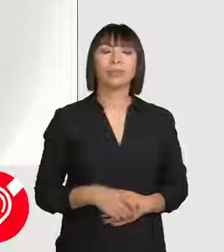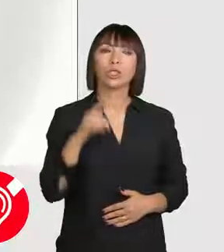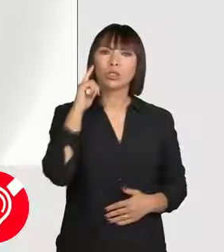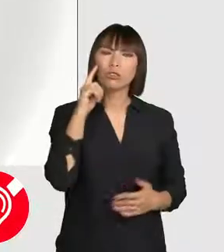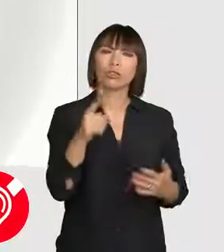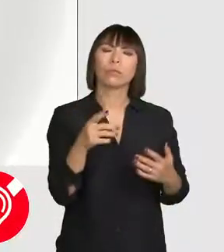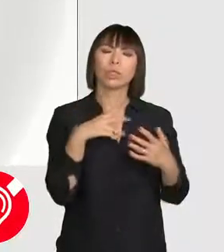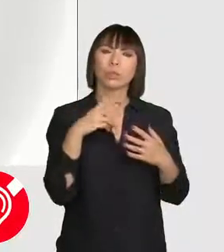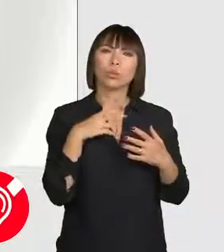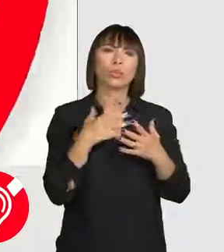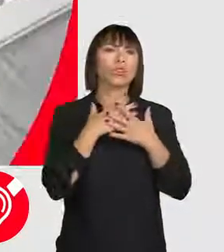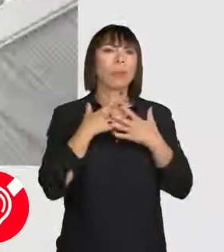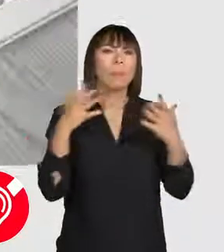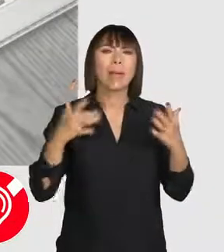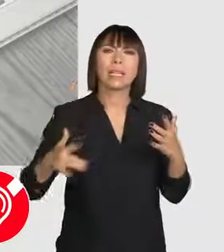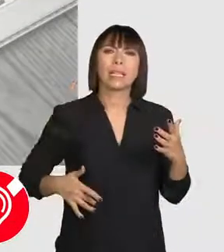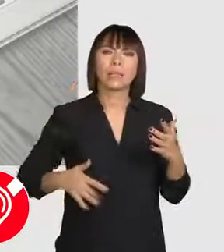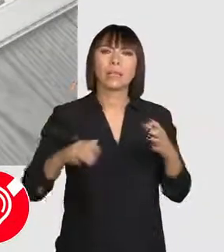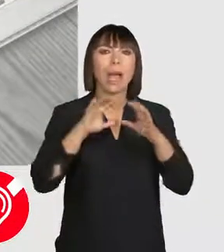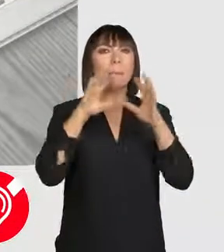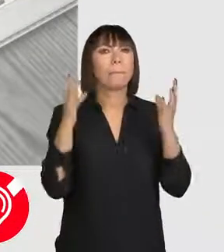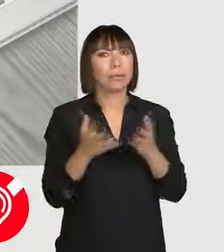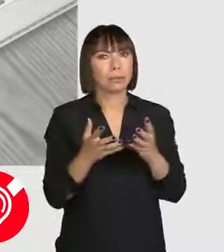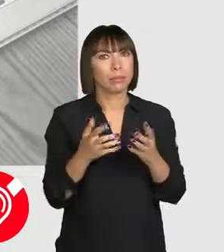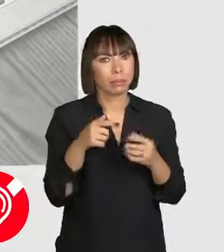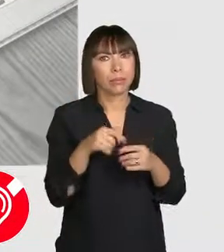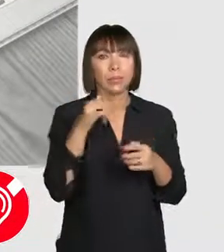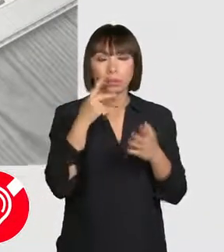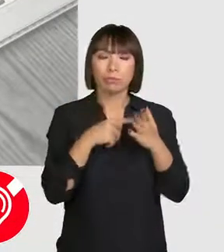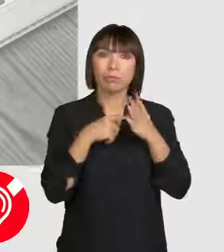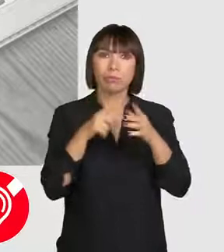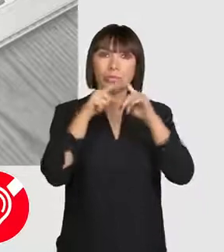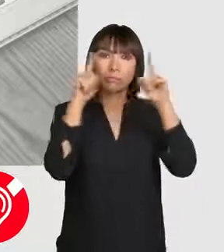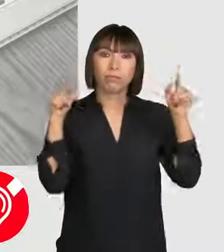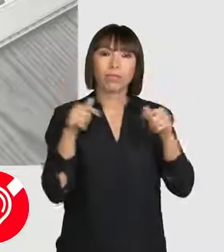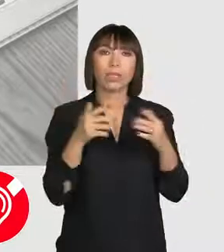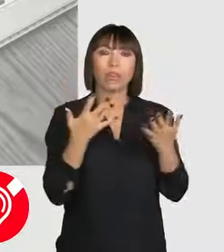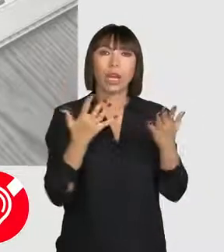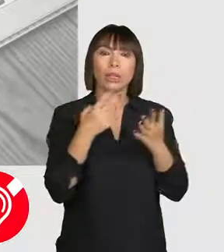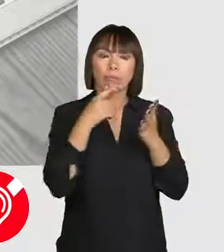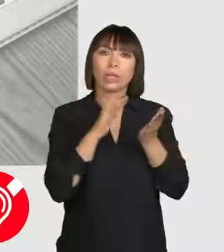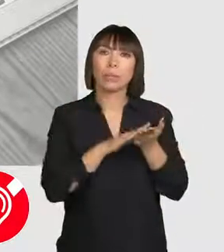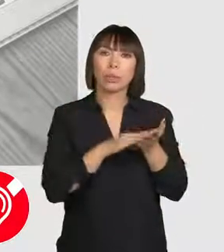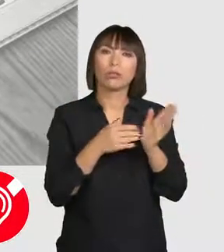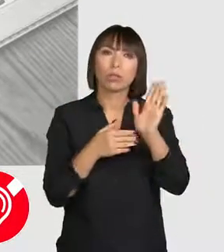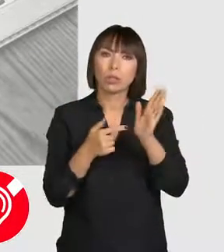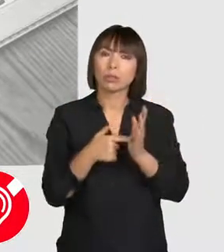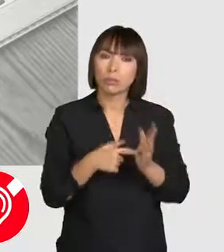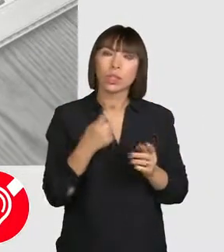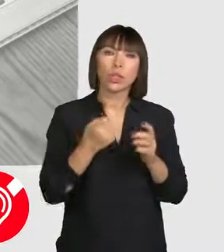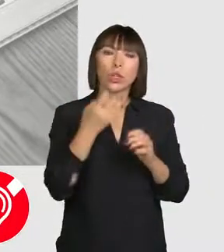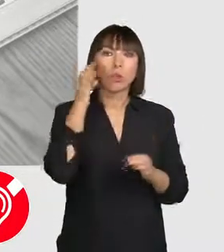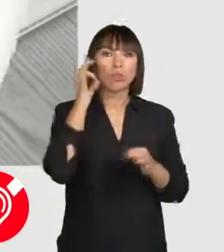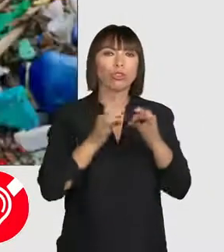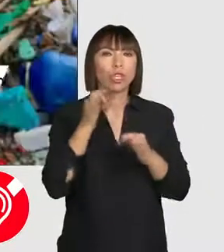Știi deja că suntem cel mai mare inamic al planetei? Acum o să-ți arăt imagini care demonstrează asta. O nouă cercetare